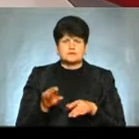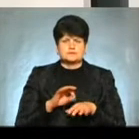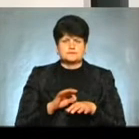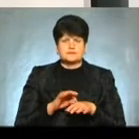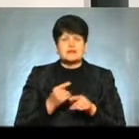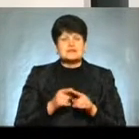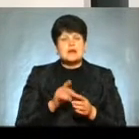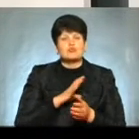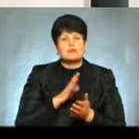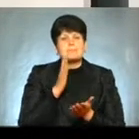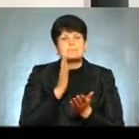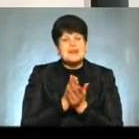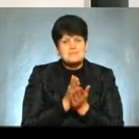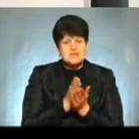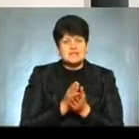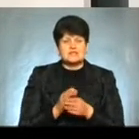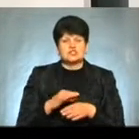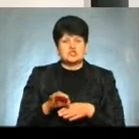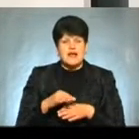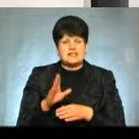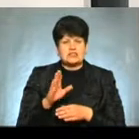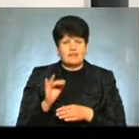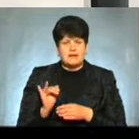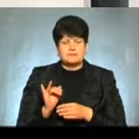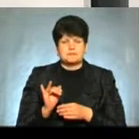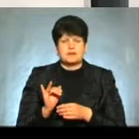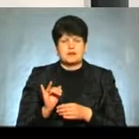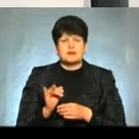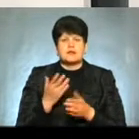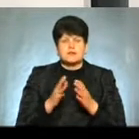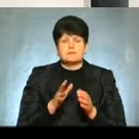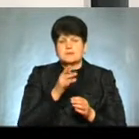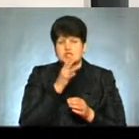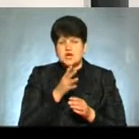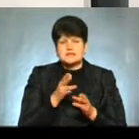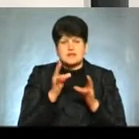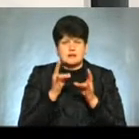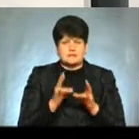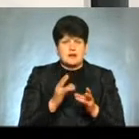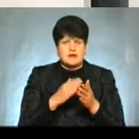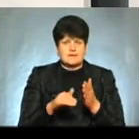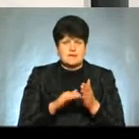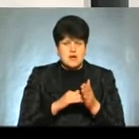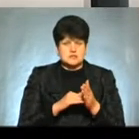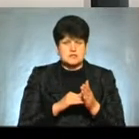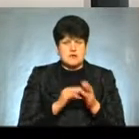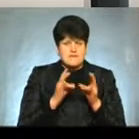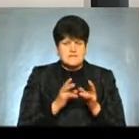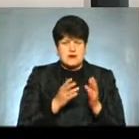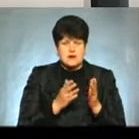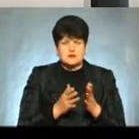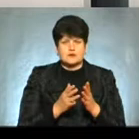прямі жертви було біля 30, які під час безпосередньо ліквідації аварії І